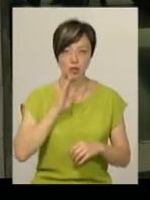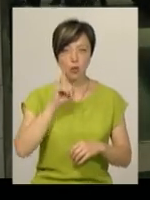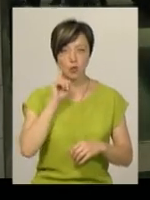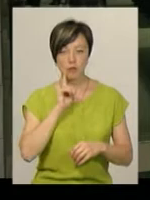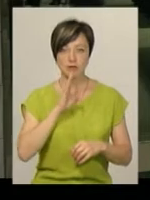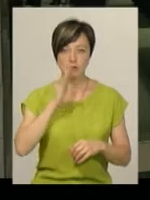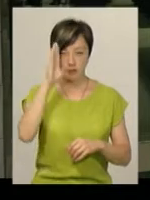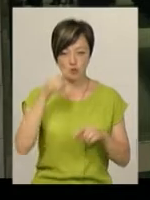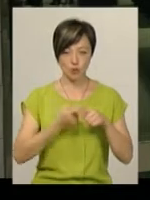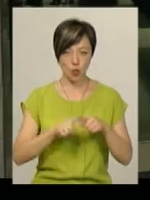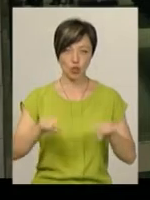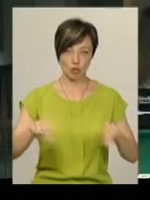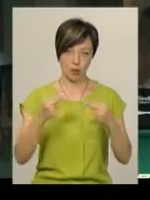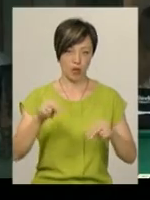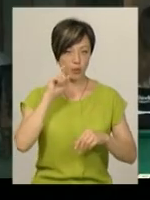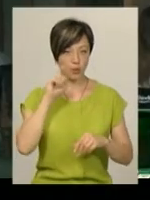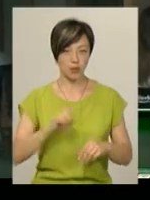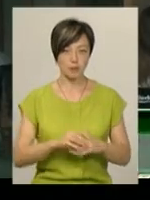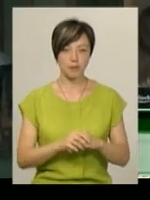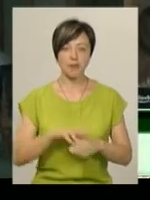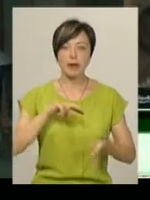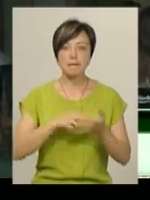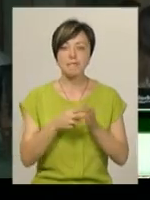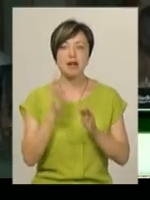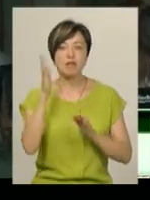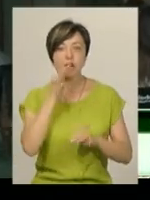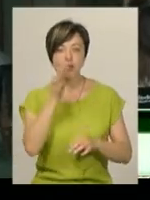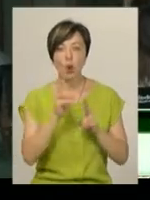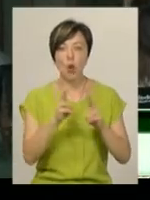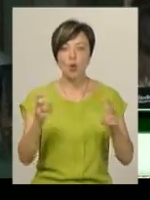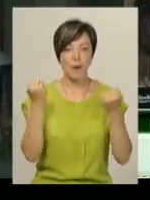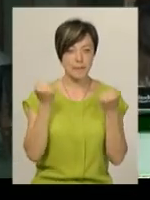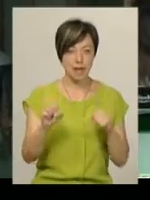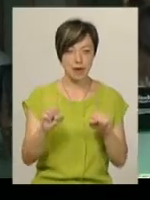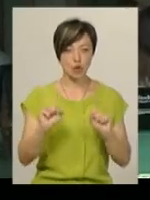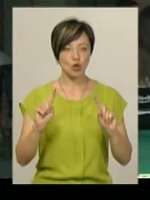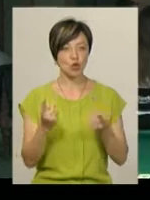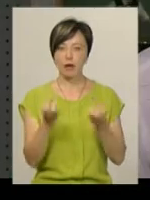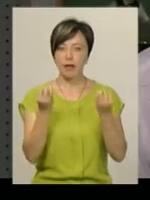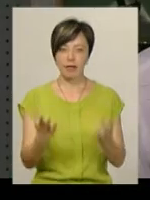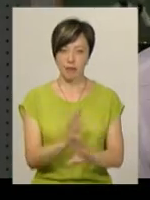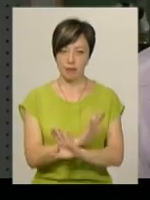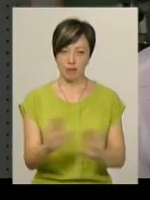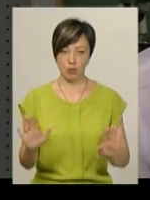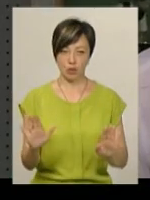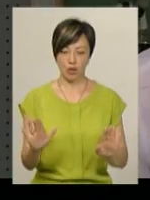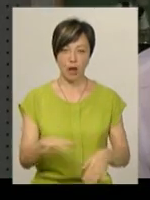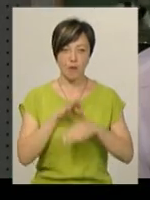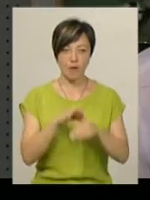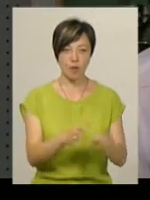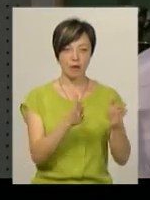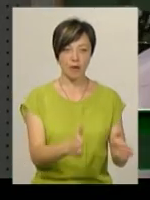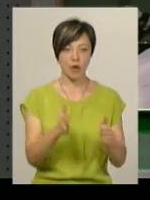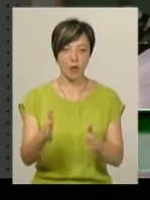юніорок цього чемпіонату України. Передбачити, хто переможе, дуже непросто. Проводимо регулярно